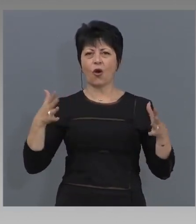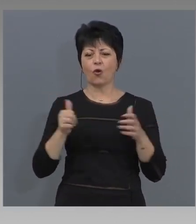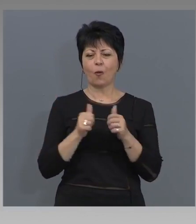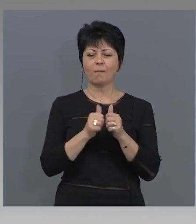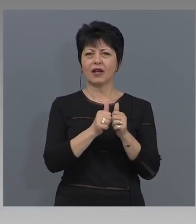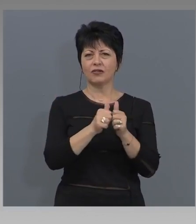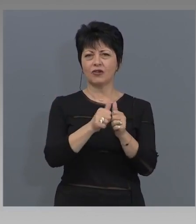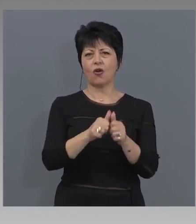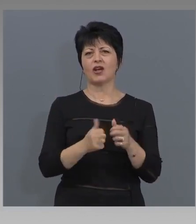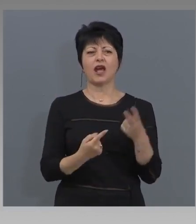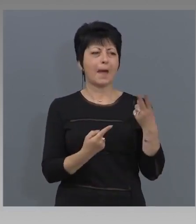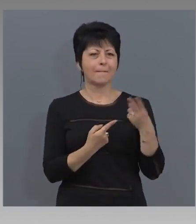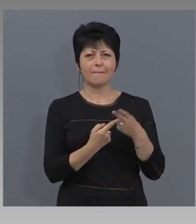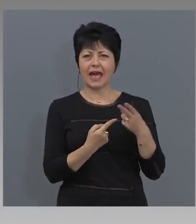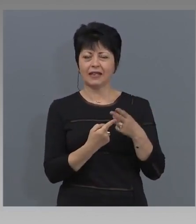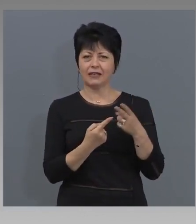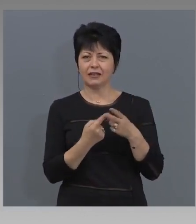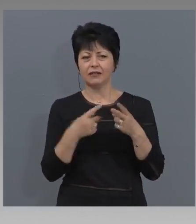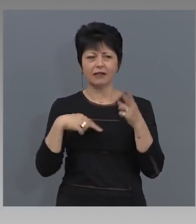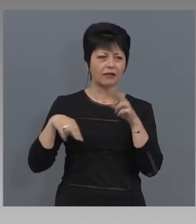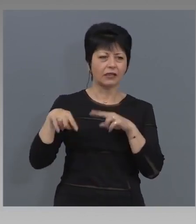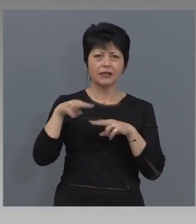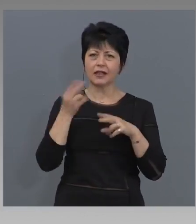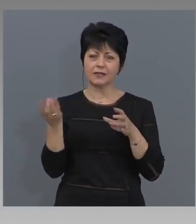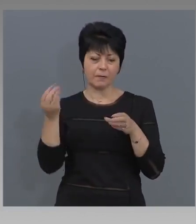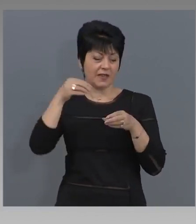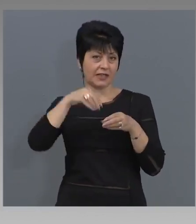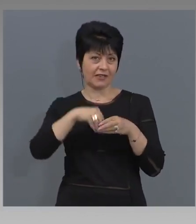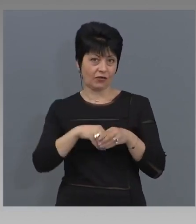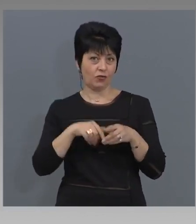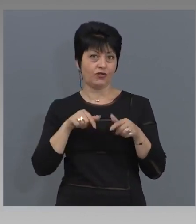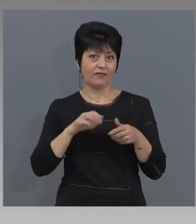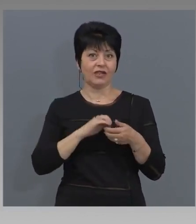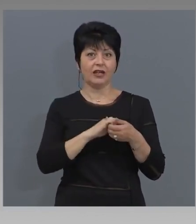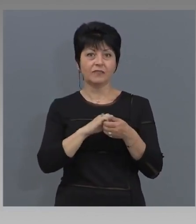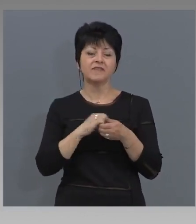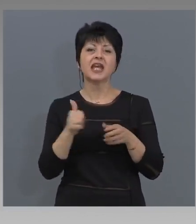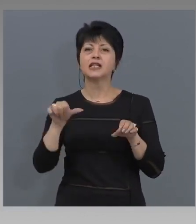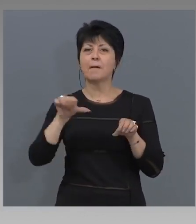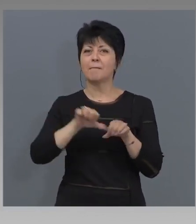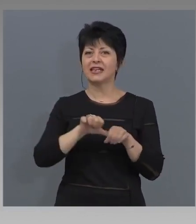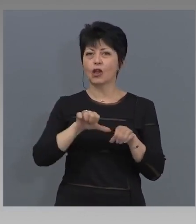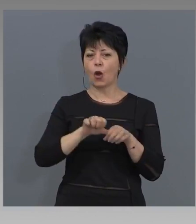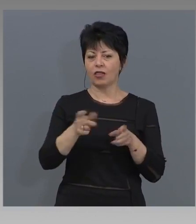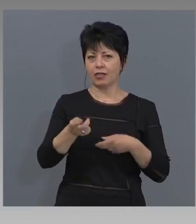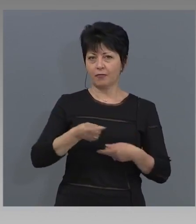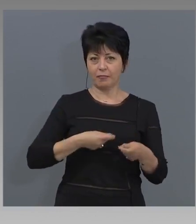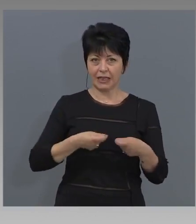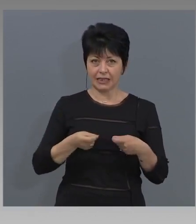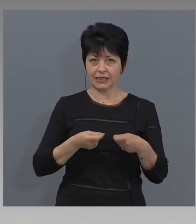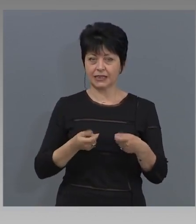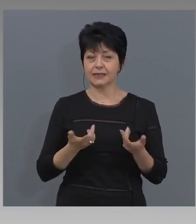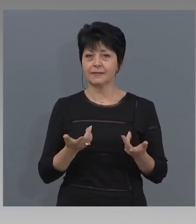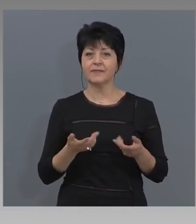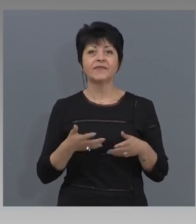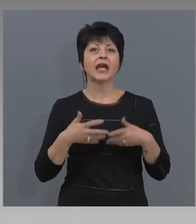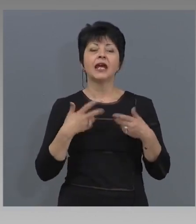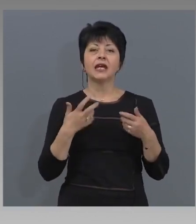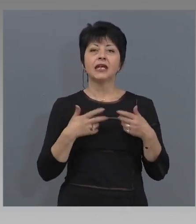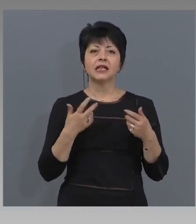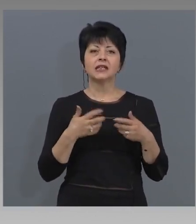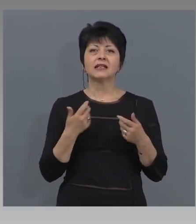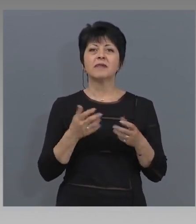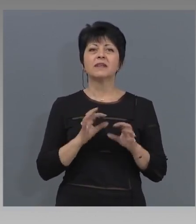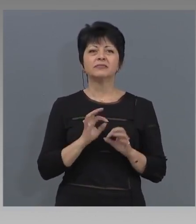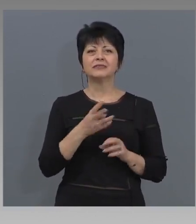партньори, търсим, които да се включат в кампанията, с петролни бизнеси. Искаме да бъде наистина